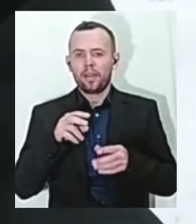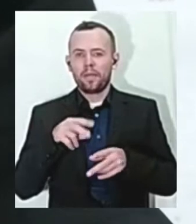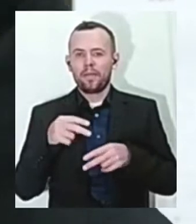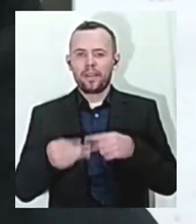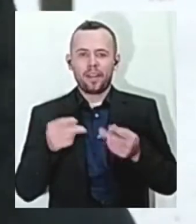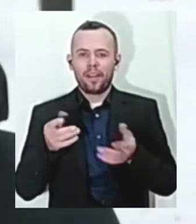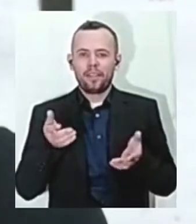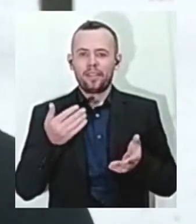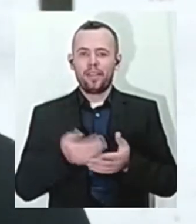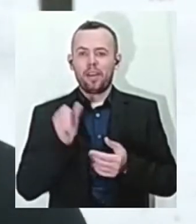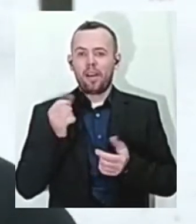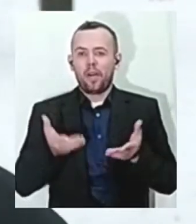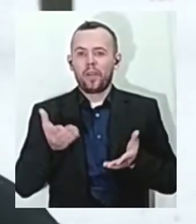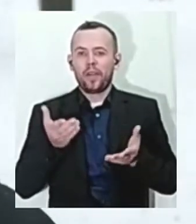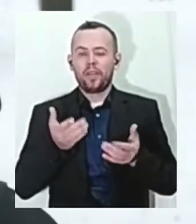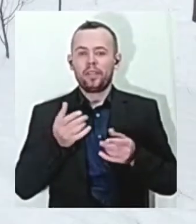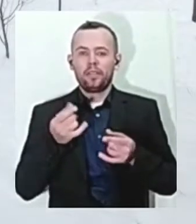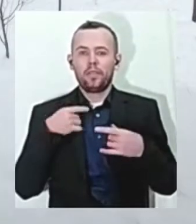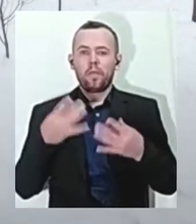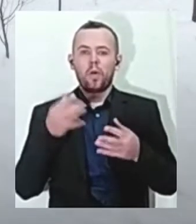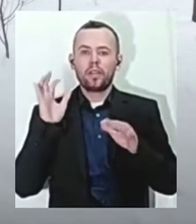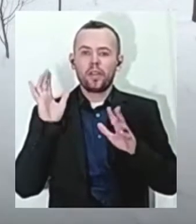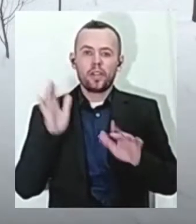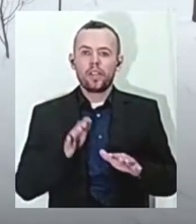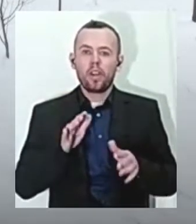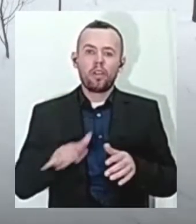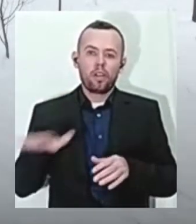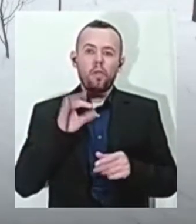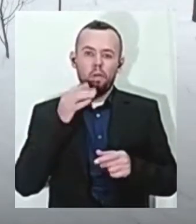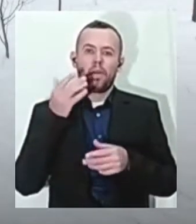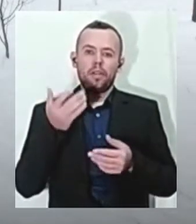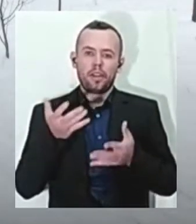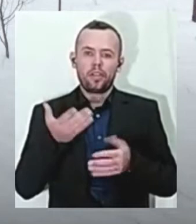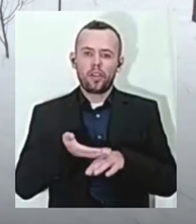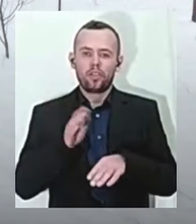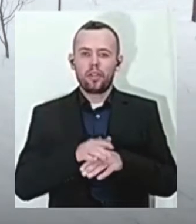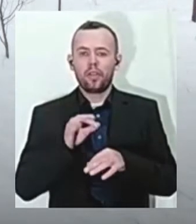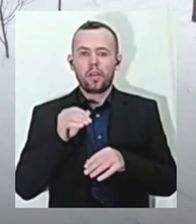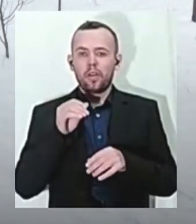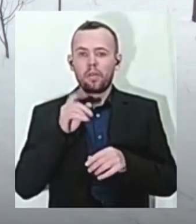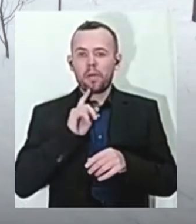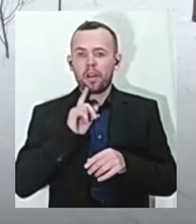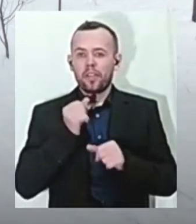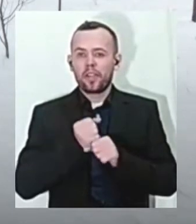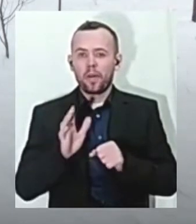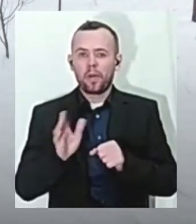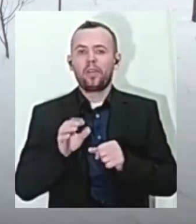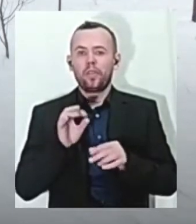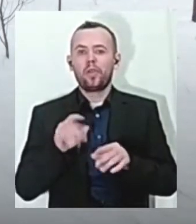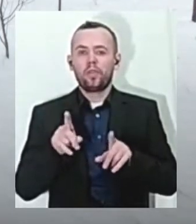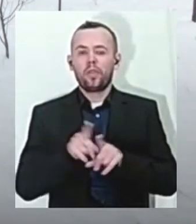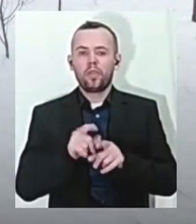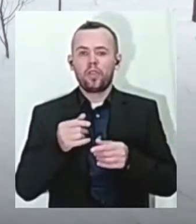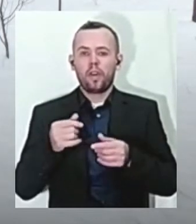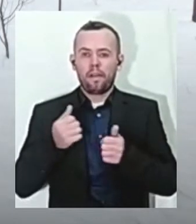якщо так, сніга намело, то, звісно, тяжело. Возле дому пока не работали, але тож в нашому дому чиститься.